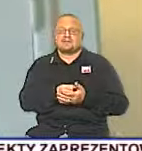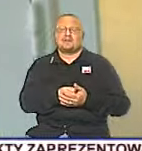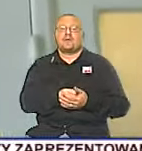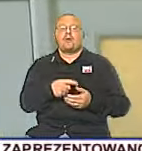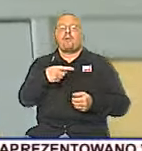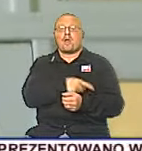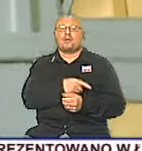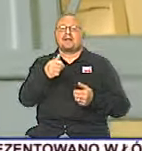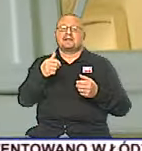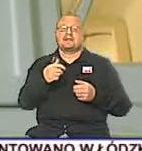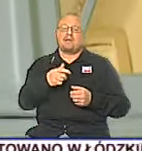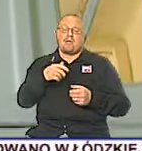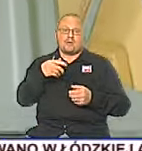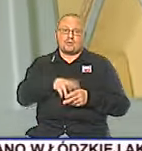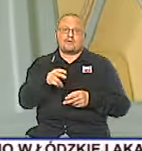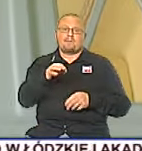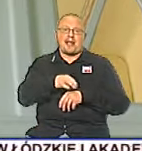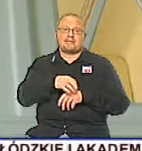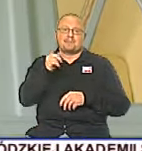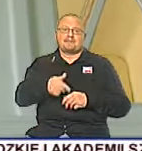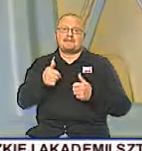postawiła zarzuty, grożą kary do pięciu lat więcej.